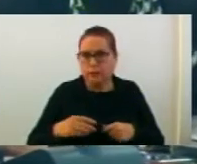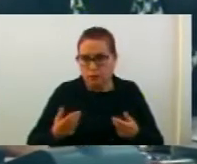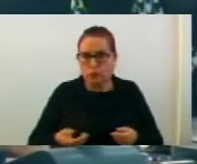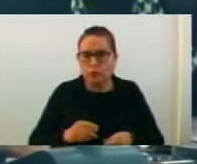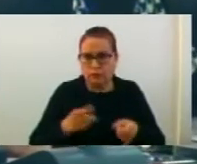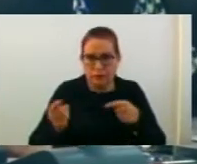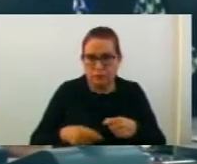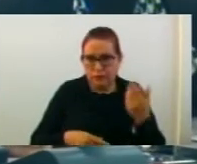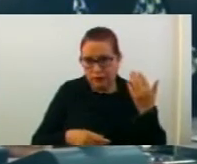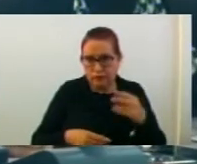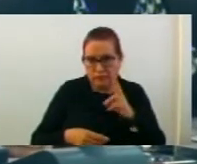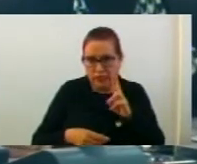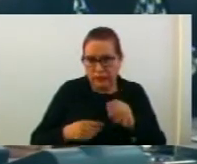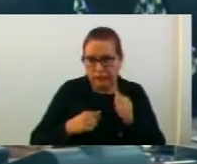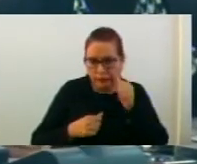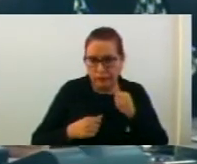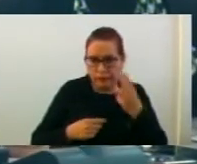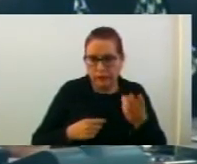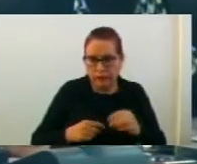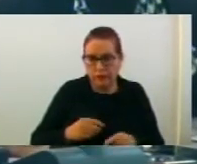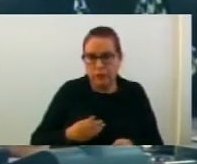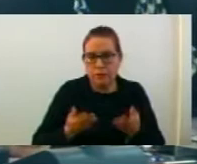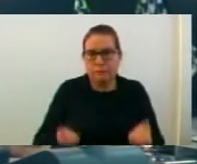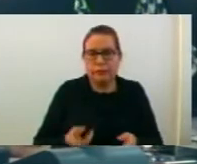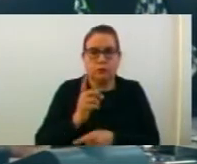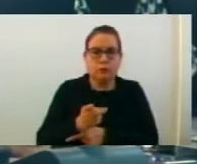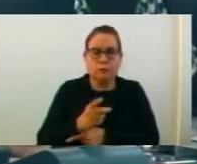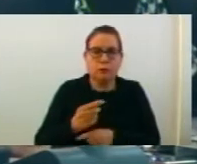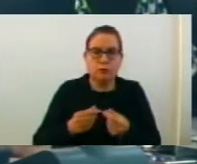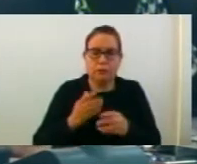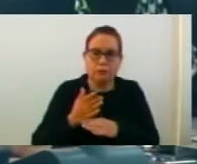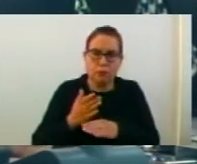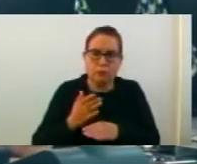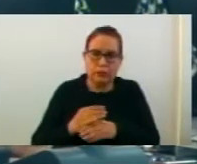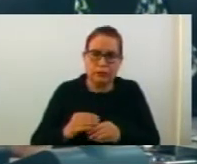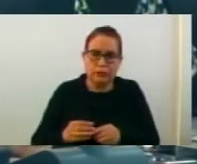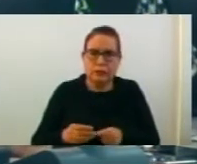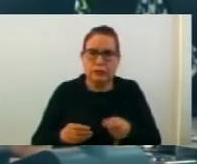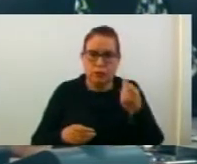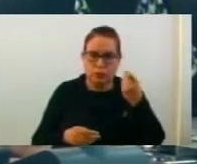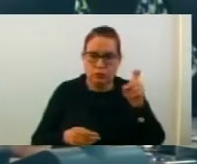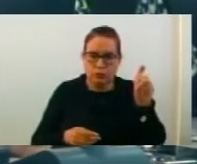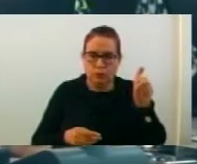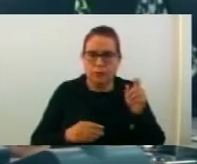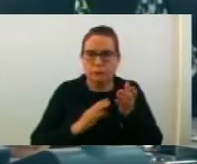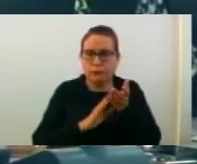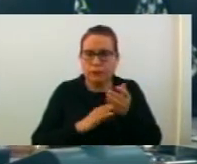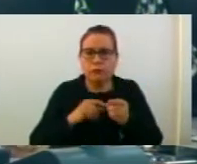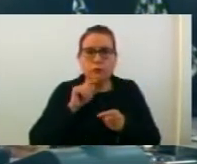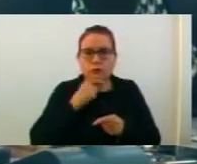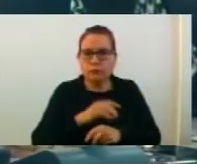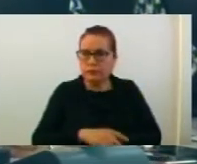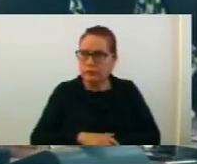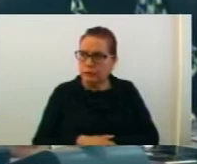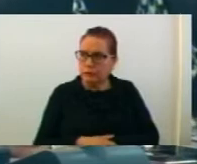2018. година, ја разгледа предлог од луката за доделување парична помош на Георги Бардаров од Струмица.